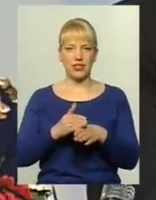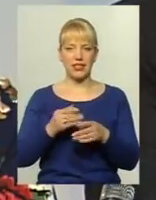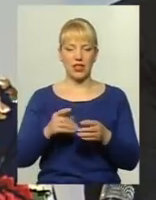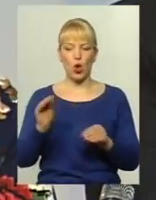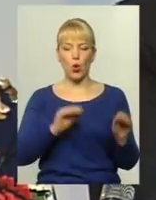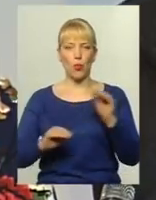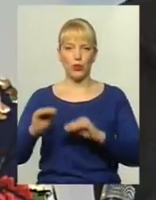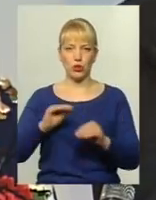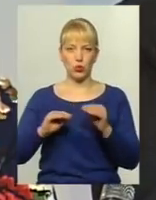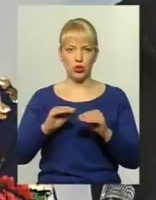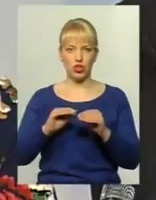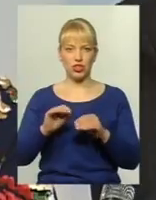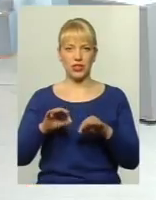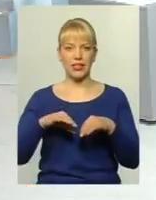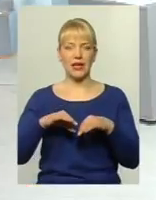транспортних заспіх